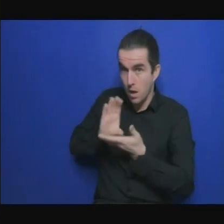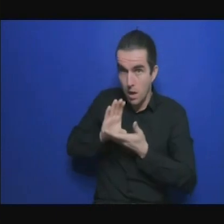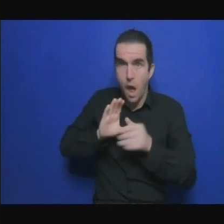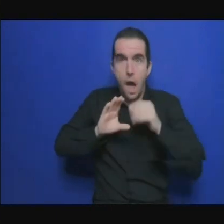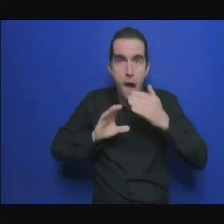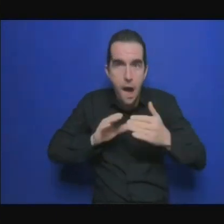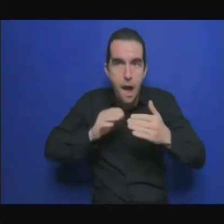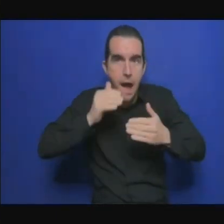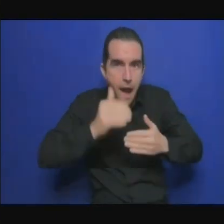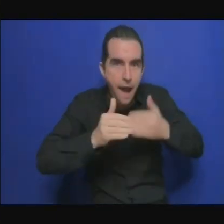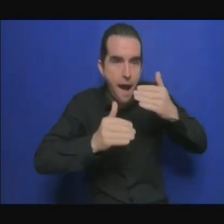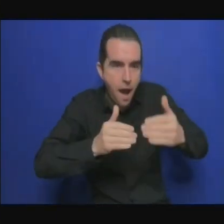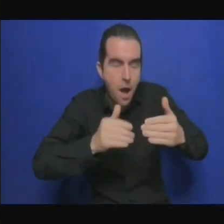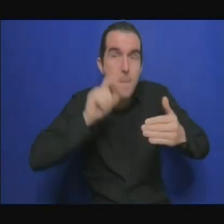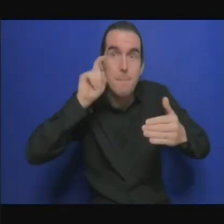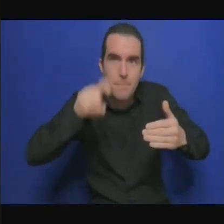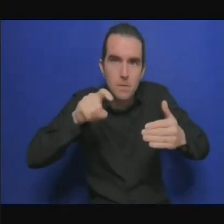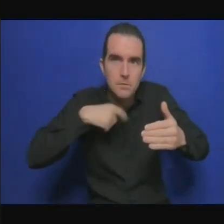merci